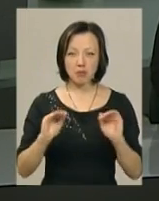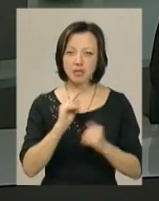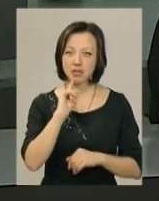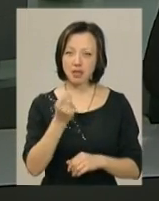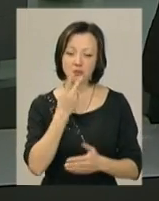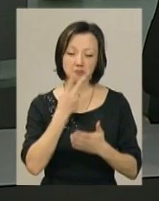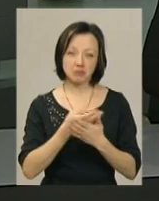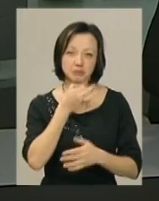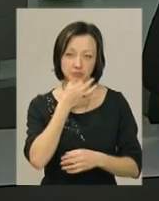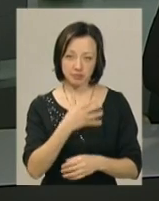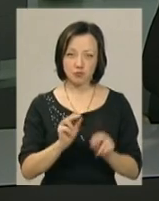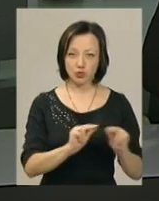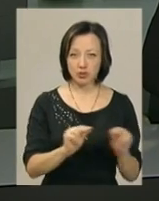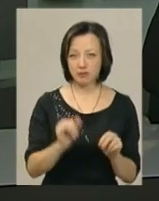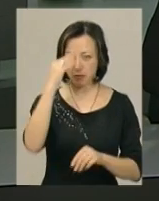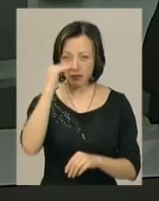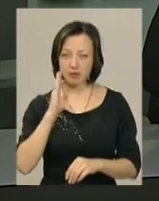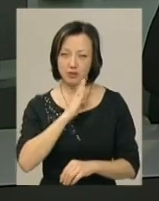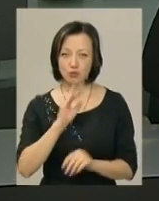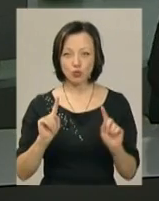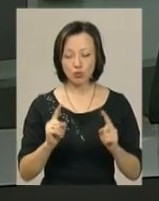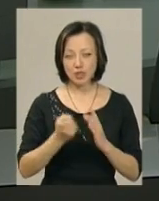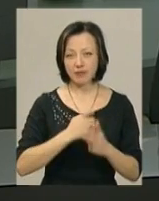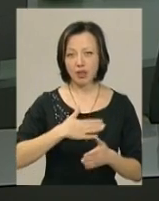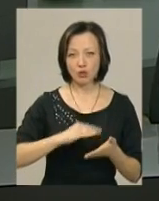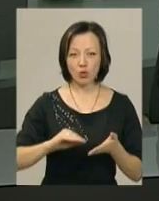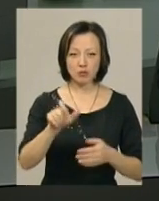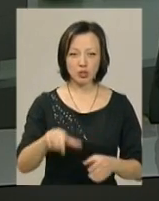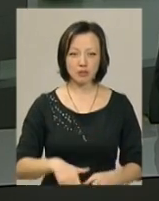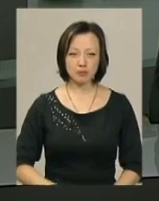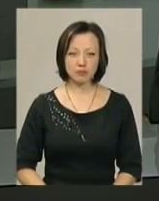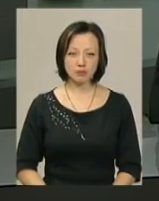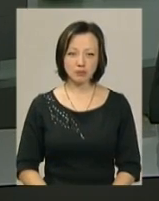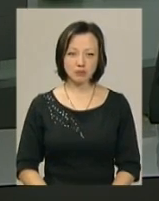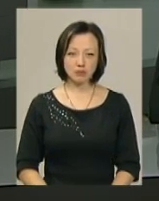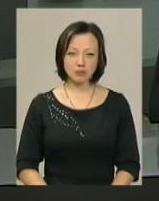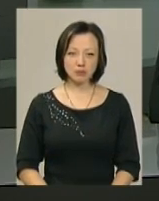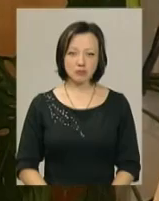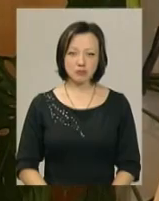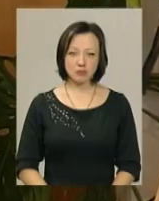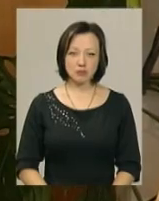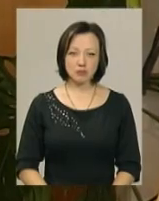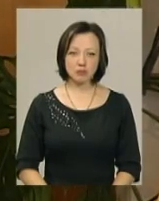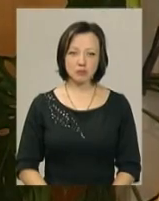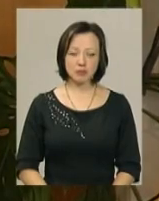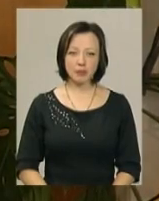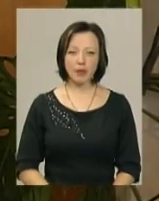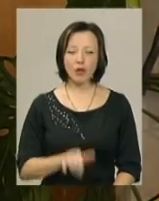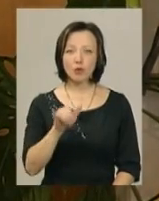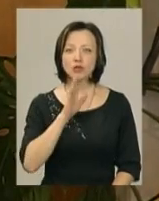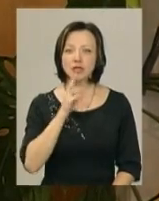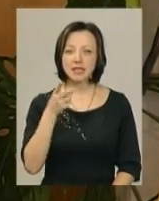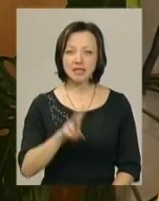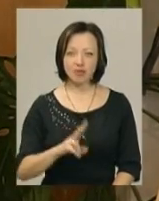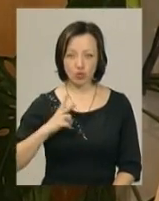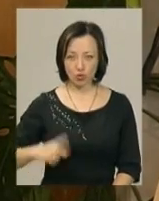рік забоював прихильність вчителів і батьків. Чому? Дізнавалась моя колега Тетяна Ворожцова. У Тетяни Самсонюк